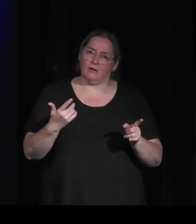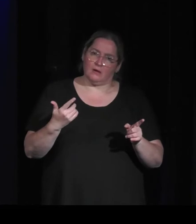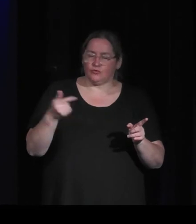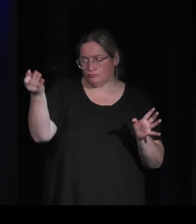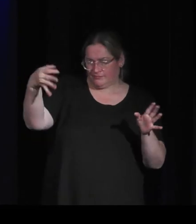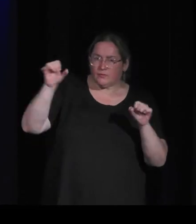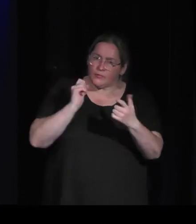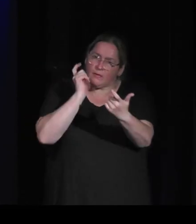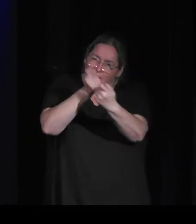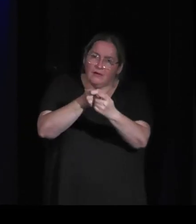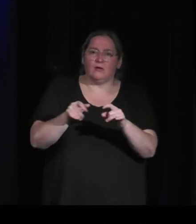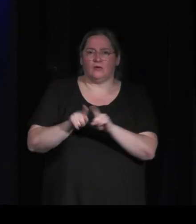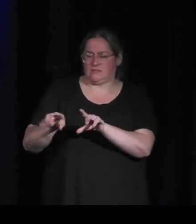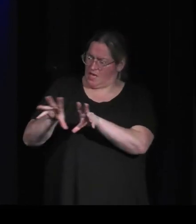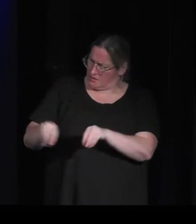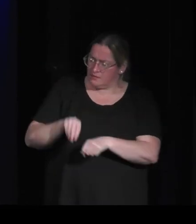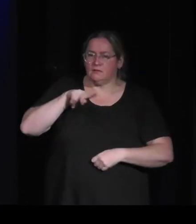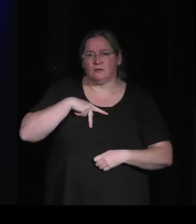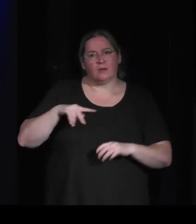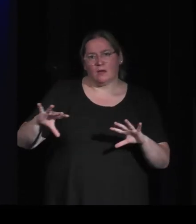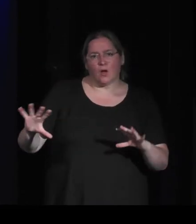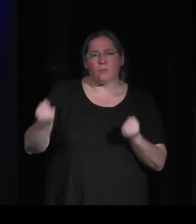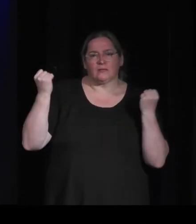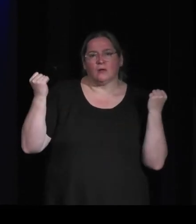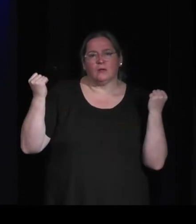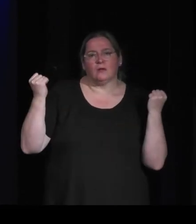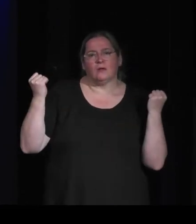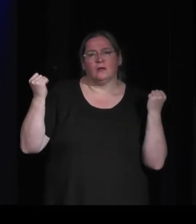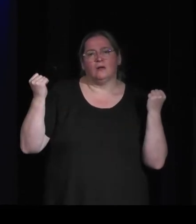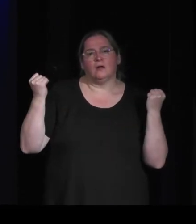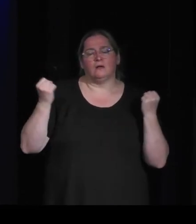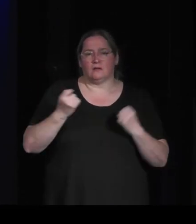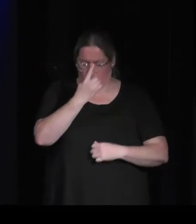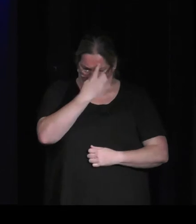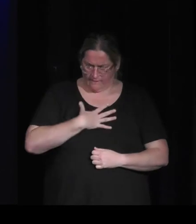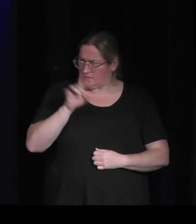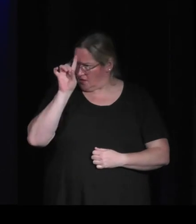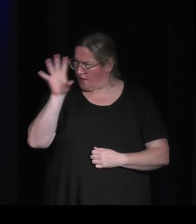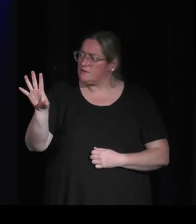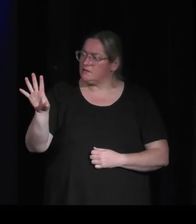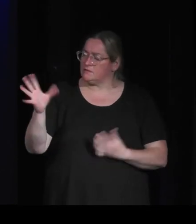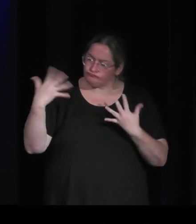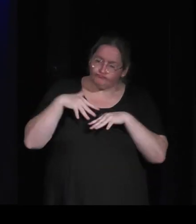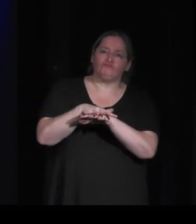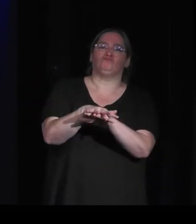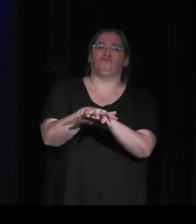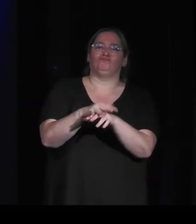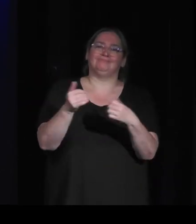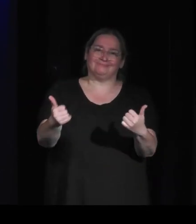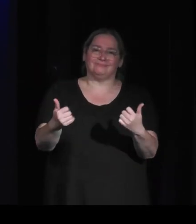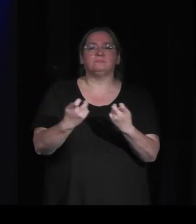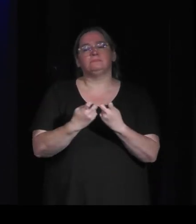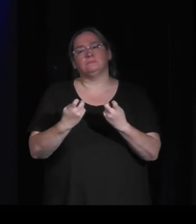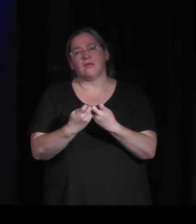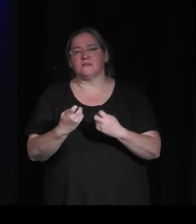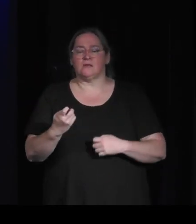équipe compétente qui nous permettent aussi de recroiser un peu nos points de vue et de nous dire ça, oui, là, on raconte quelque chose, là, il y des points de vue qui